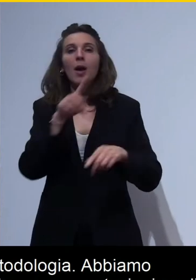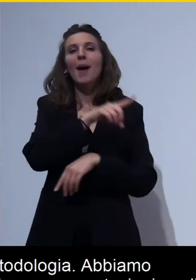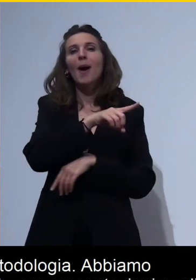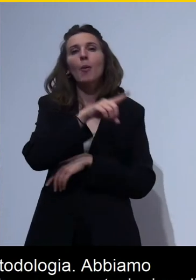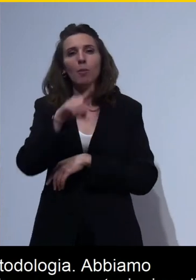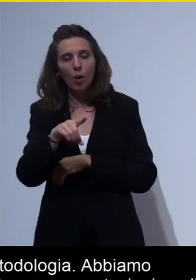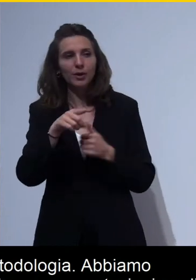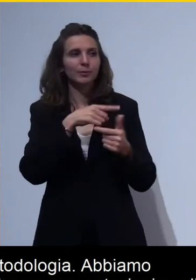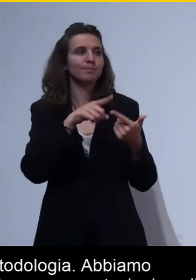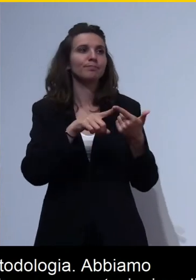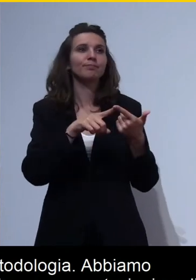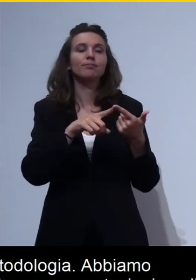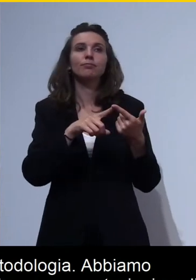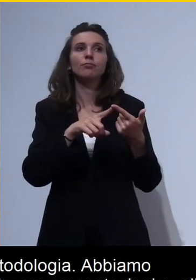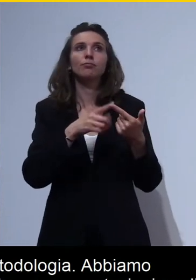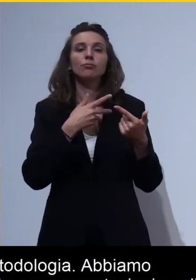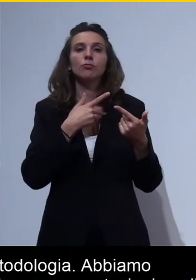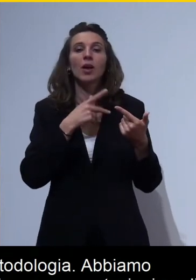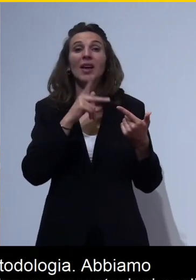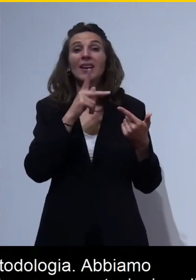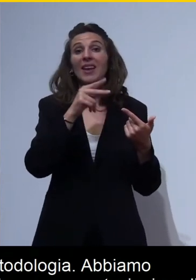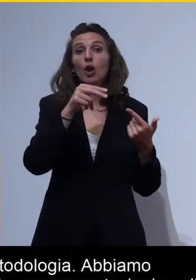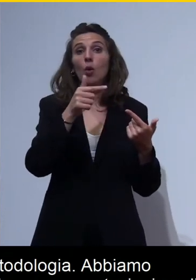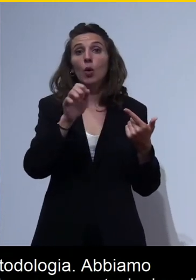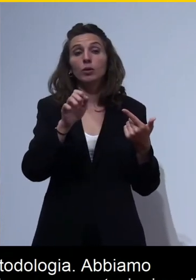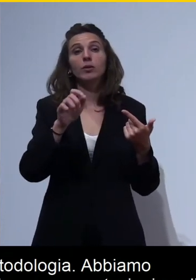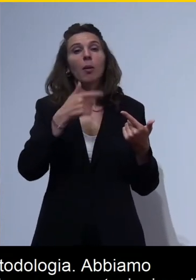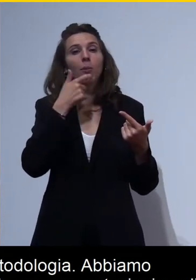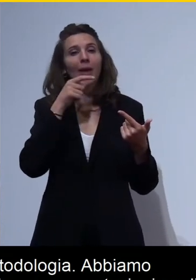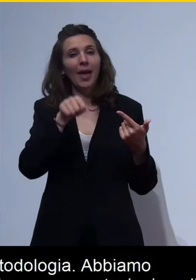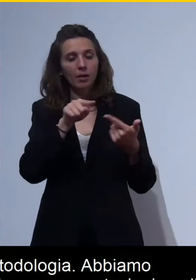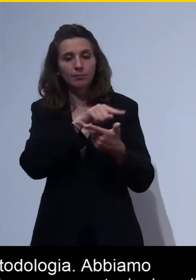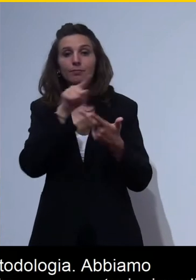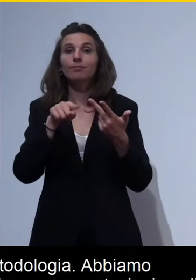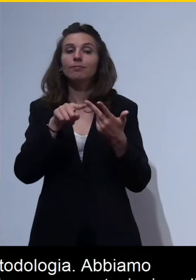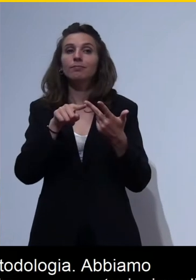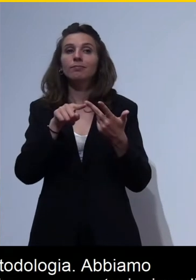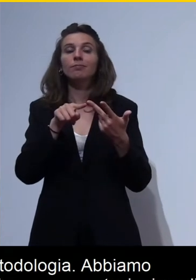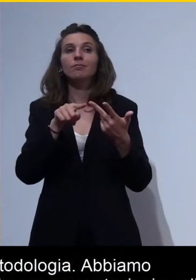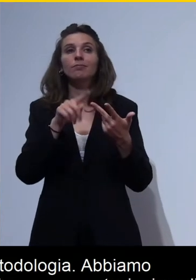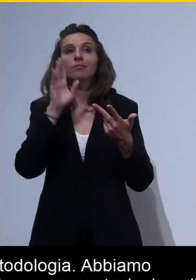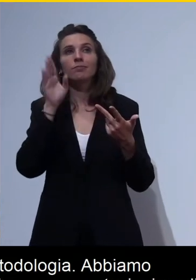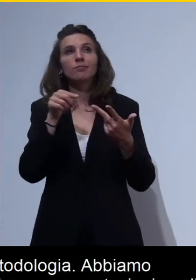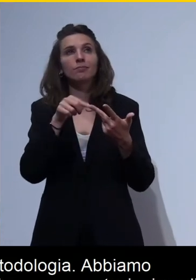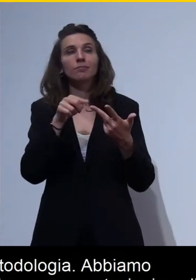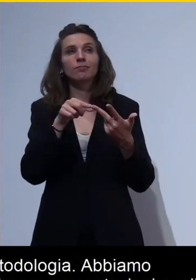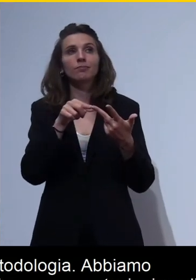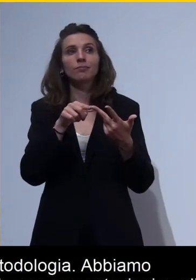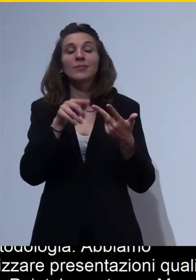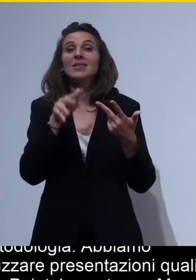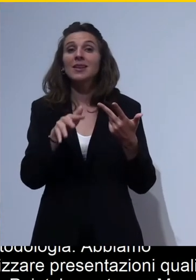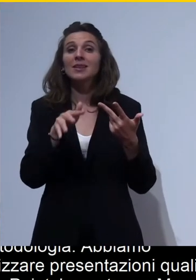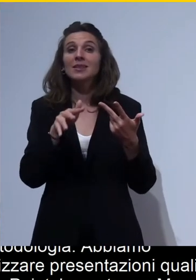abbiamo considerato Keynote per Mac, abbiamo preso in considerazione il sistema